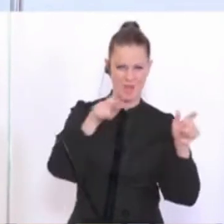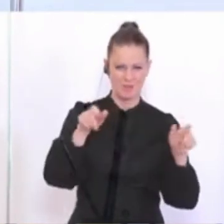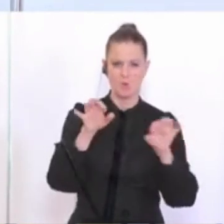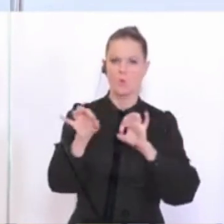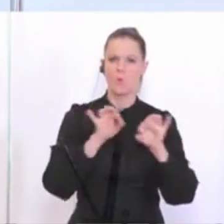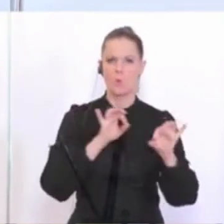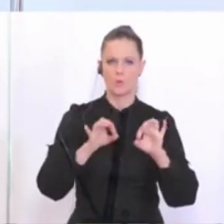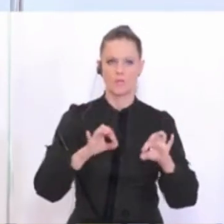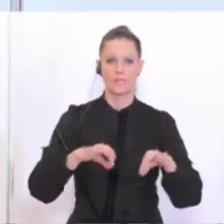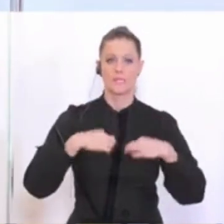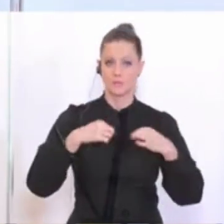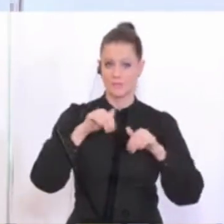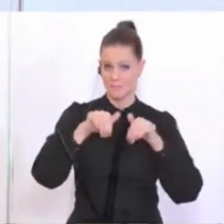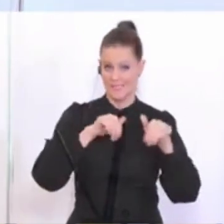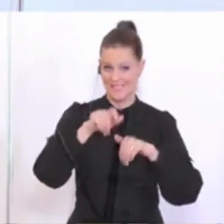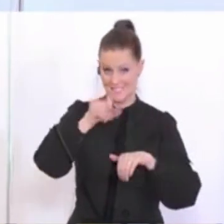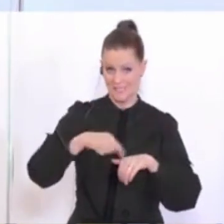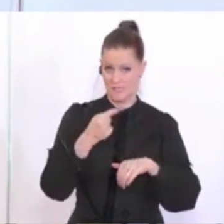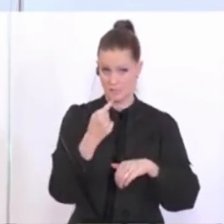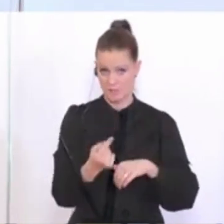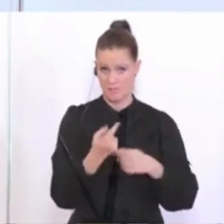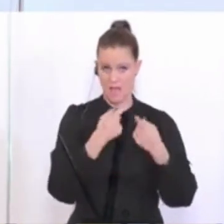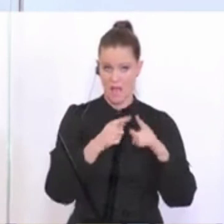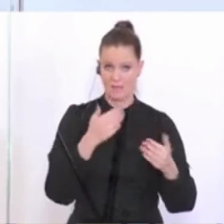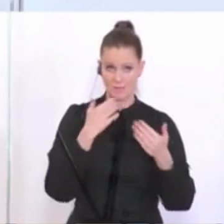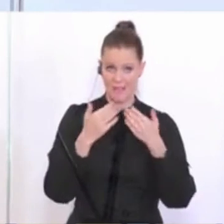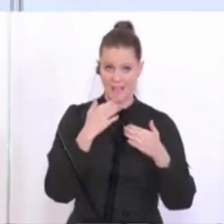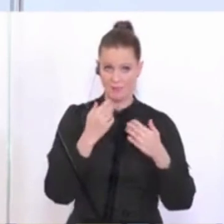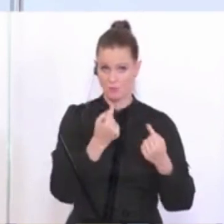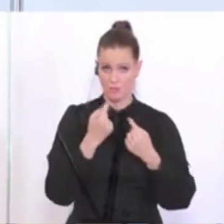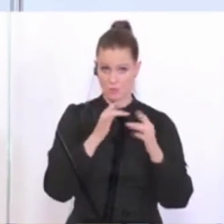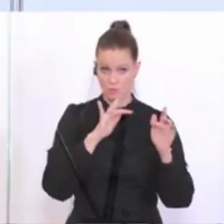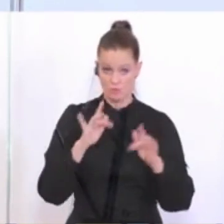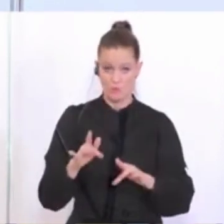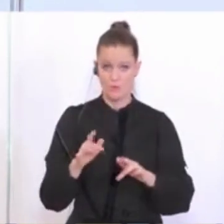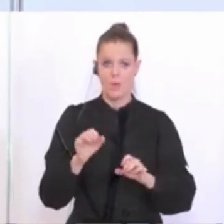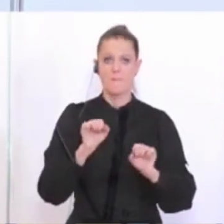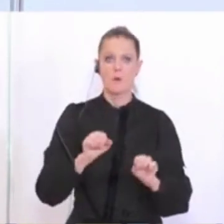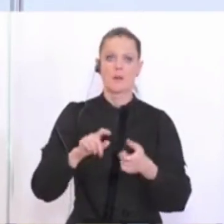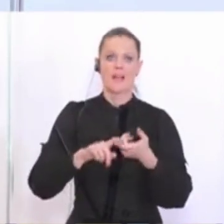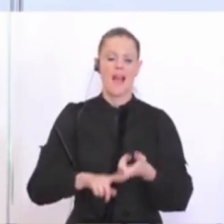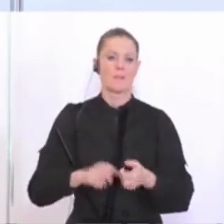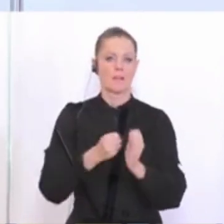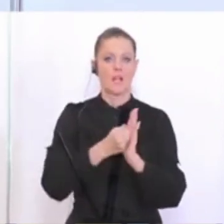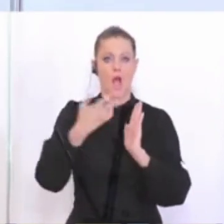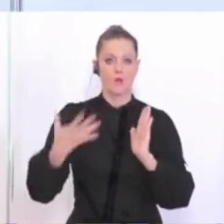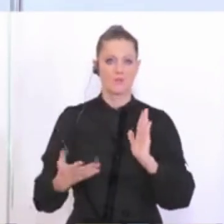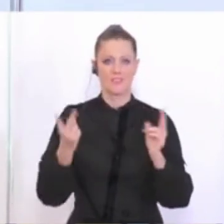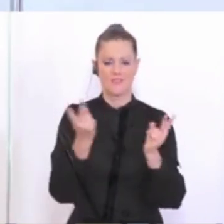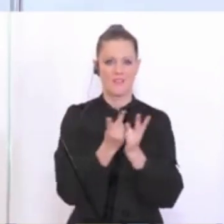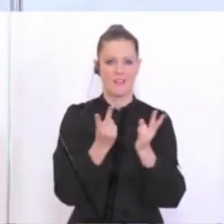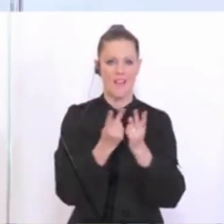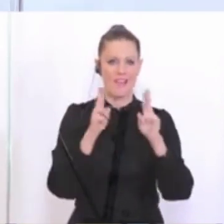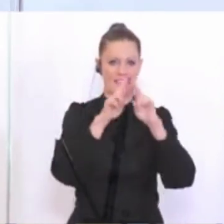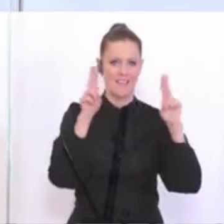Gesundheitsminister mit anderen Beratungslagen auch möglicherweise in Abhängigkeit von der Auswertung des Vergleichs